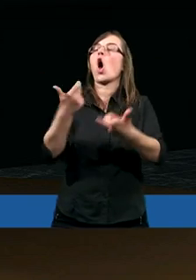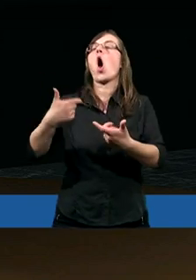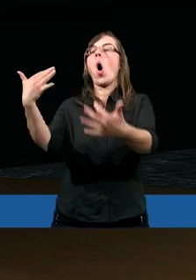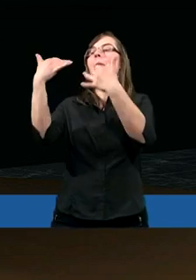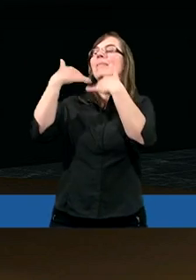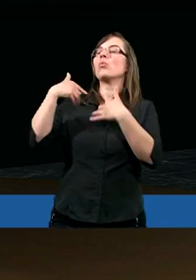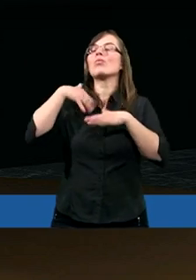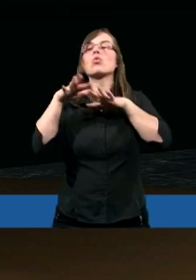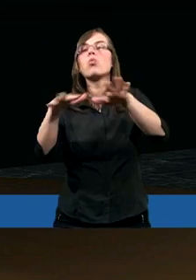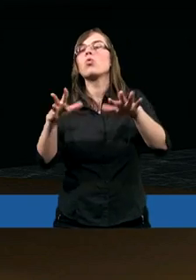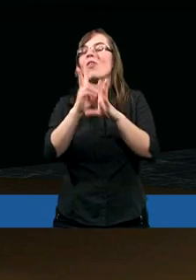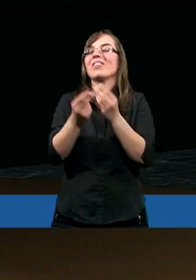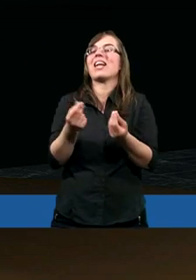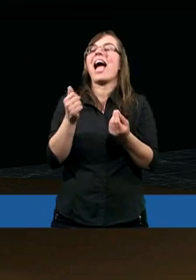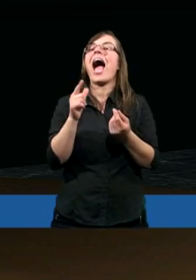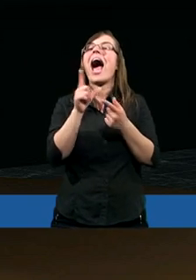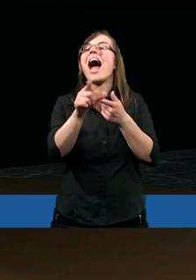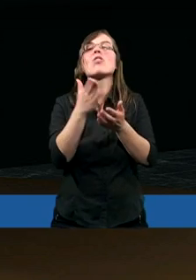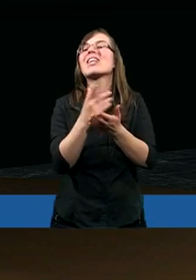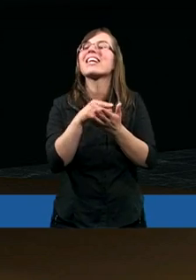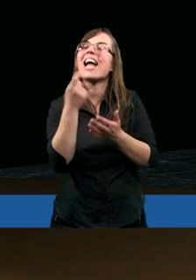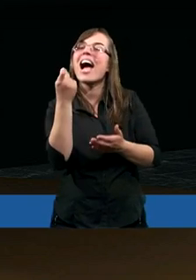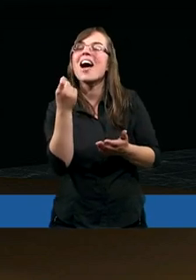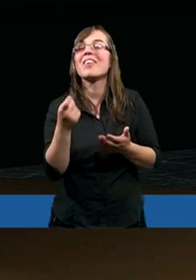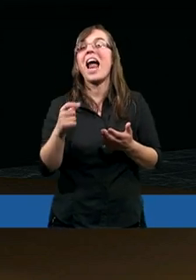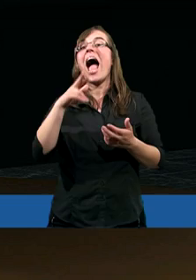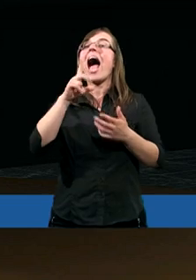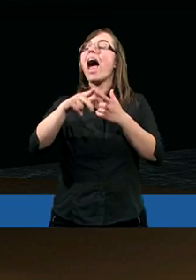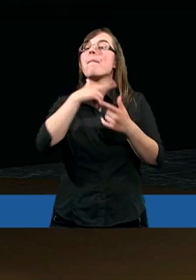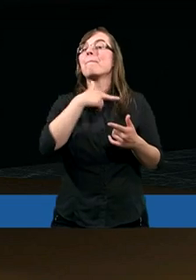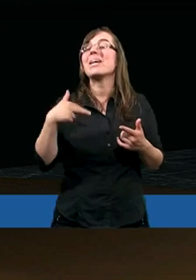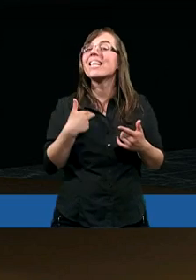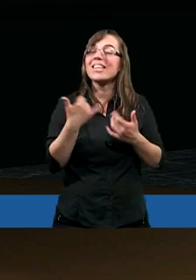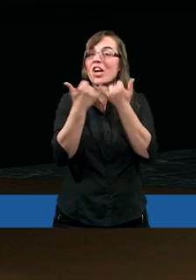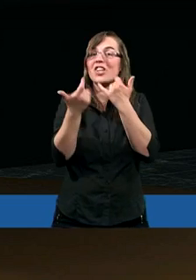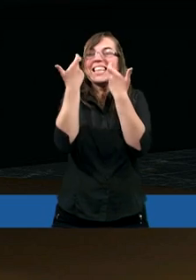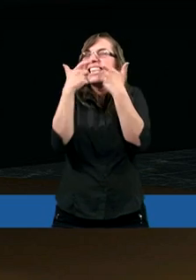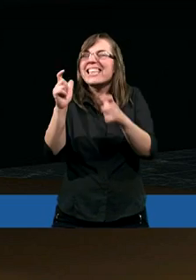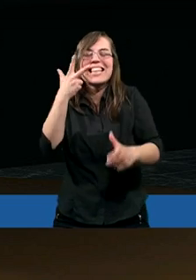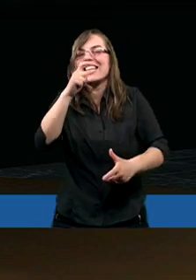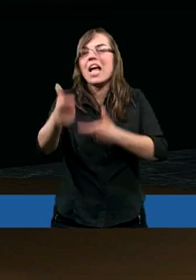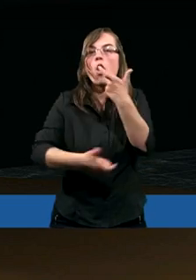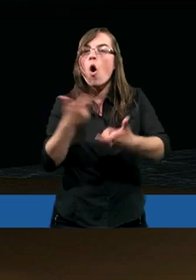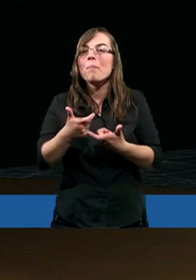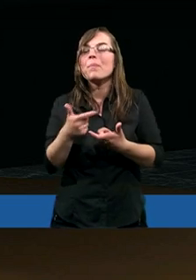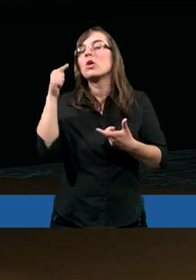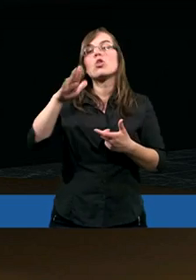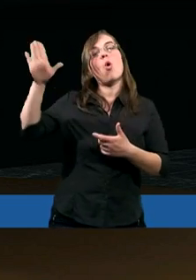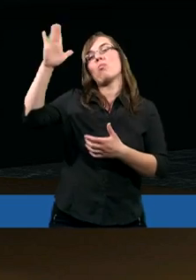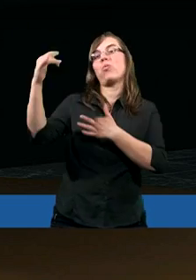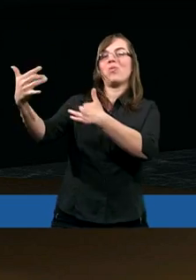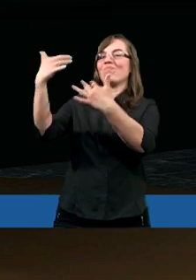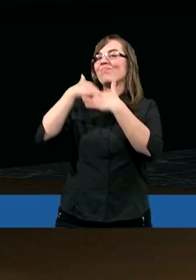uwierzyć w to. I jeżeli nic nie robimy, wtedy tak jak to Jezus w przypowieści